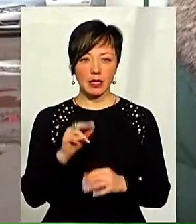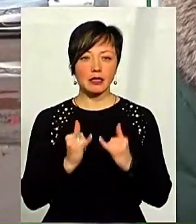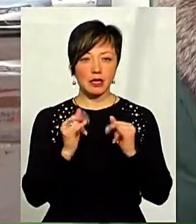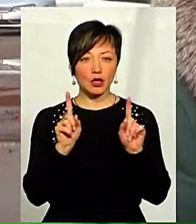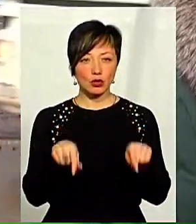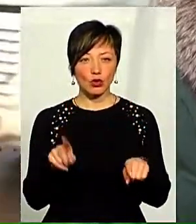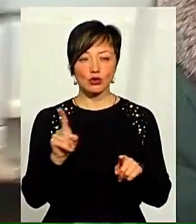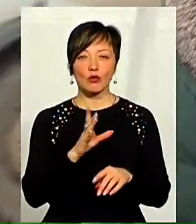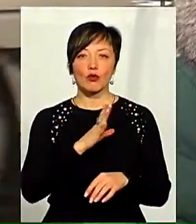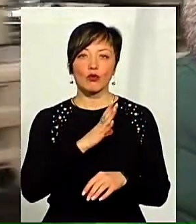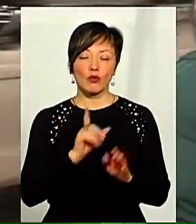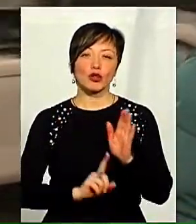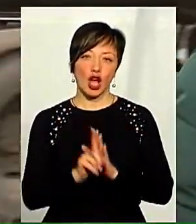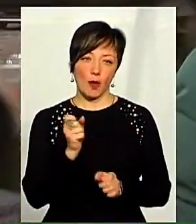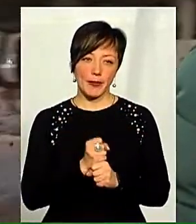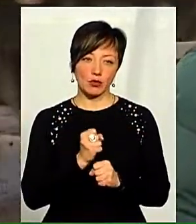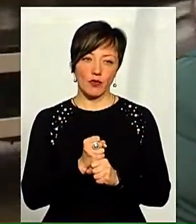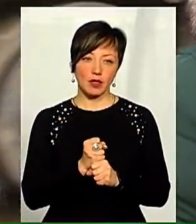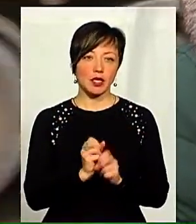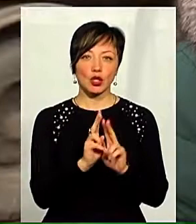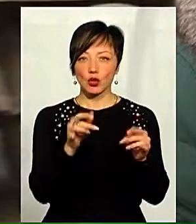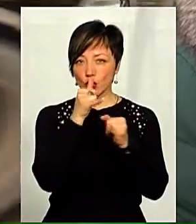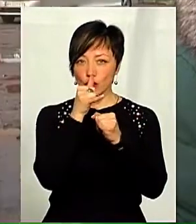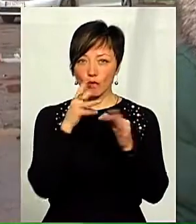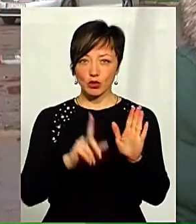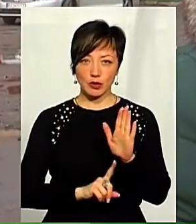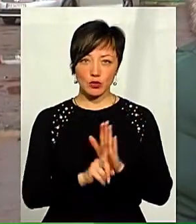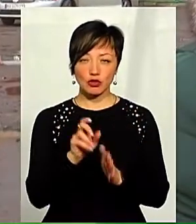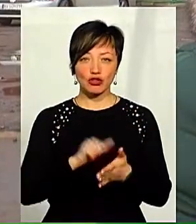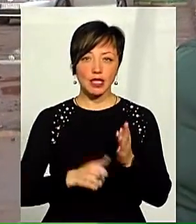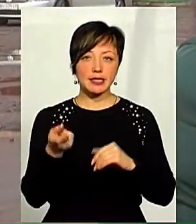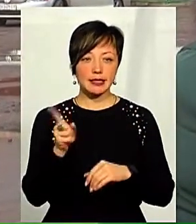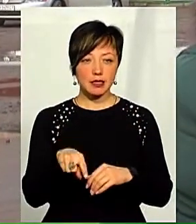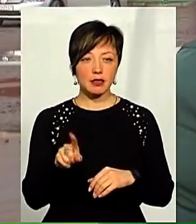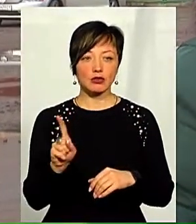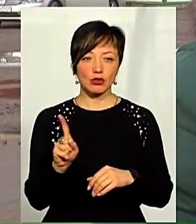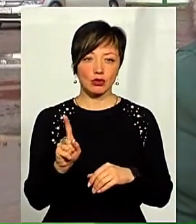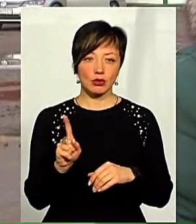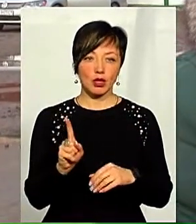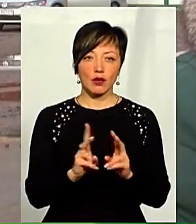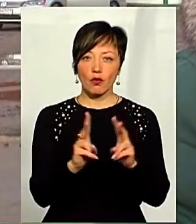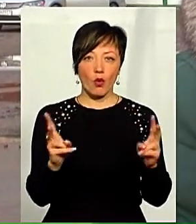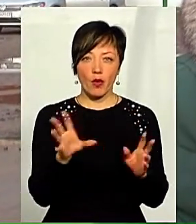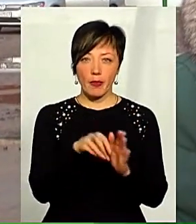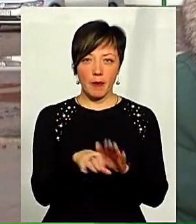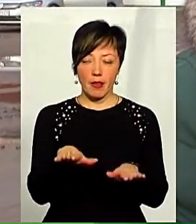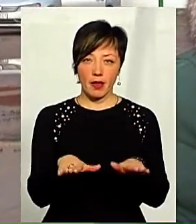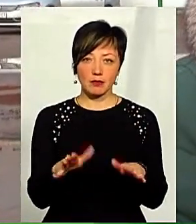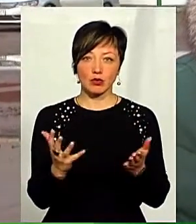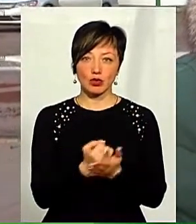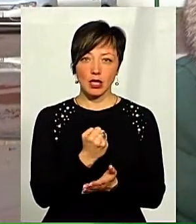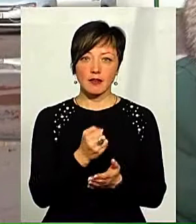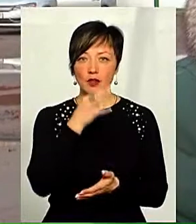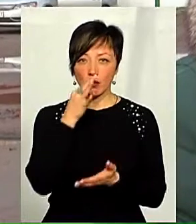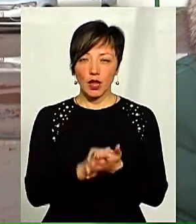водо почало працювати. Тому що ніхто не може до нього приступити через те, що ні в кого не на балансі, і, виходить,